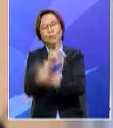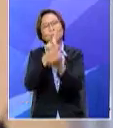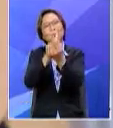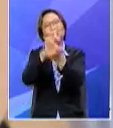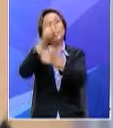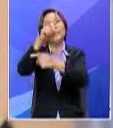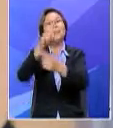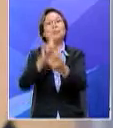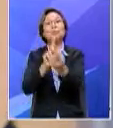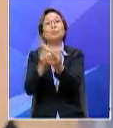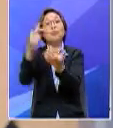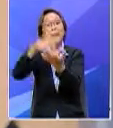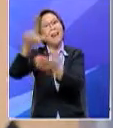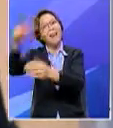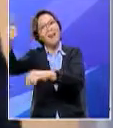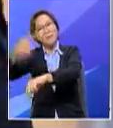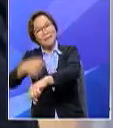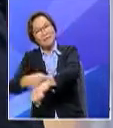lagi di lain masa